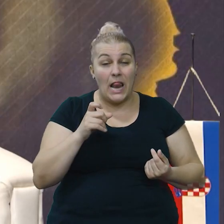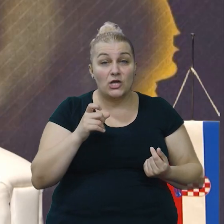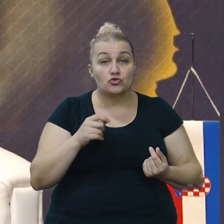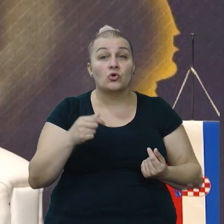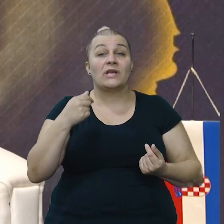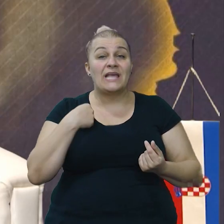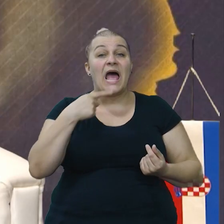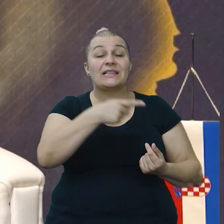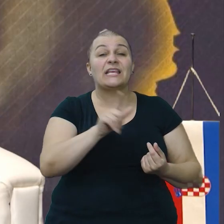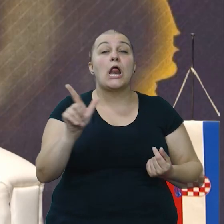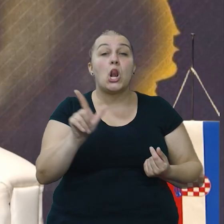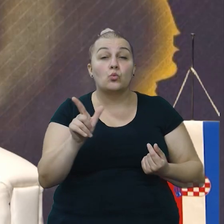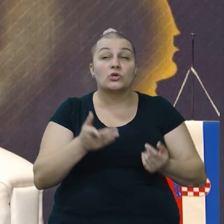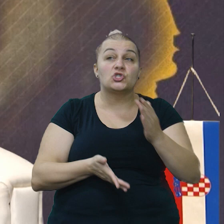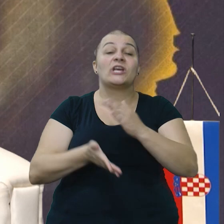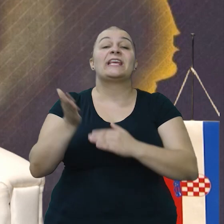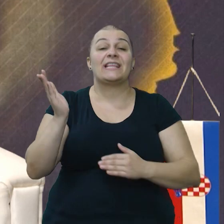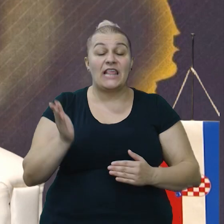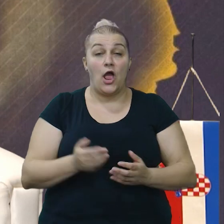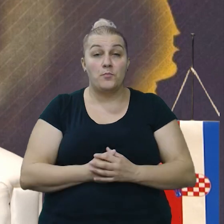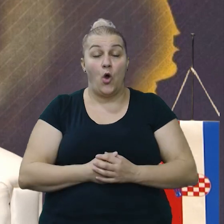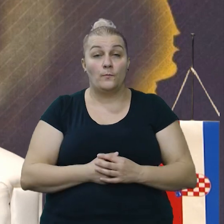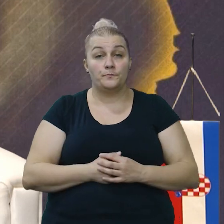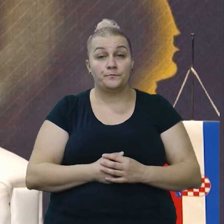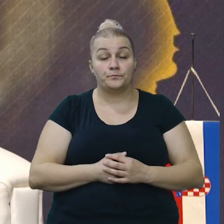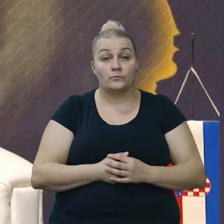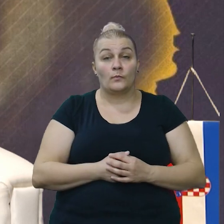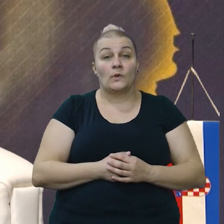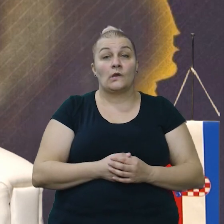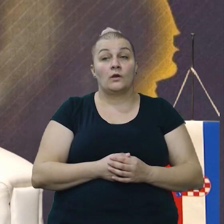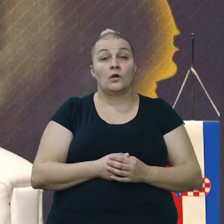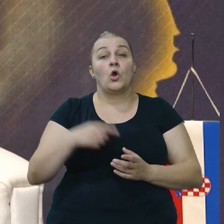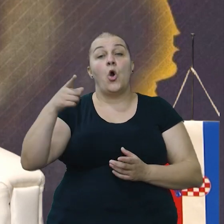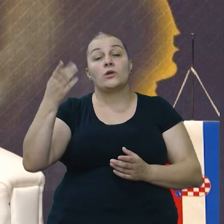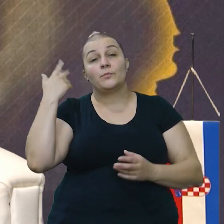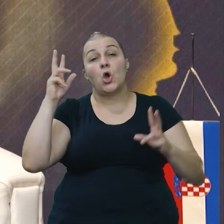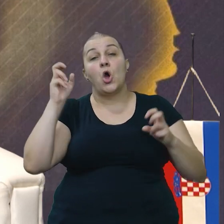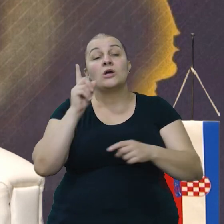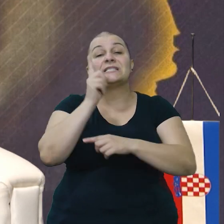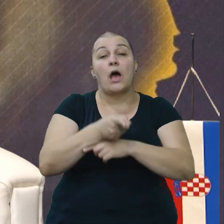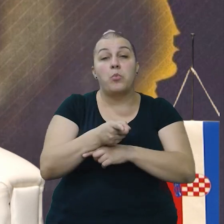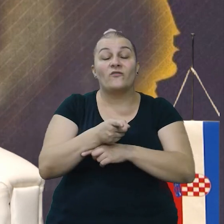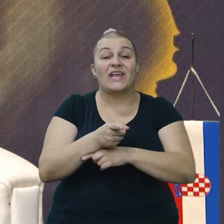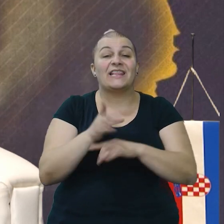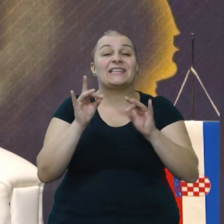ja, ti i Lukić i Džemo. On je bio kao zapovjednik desetine.